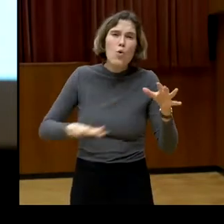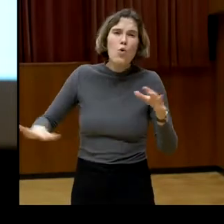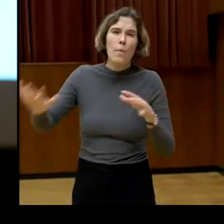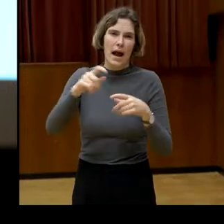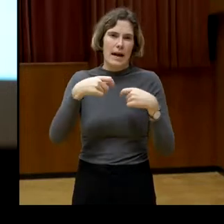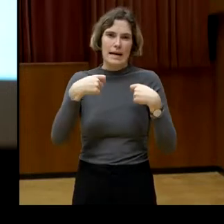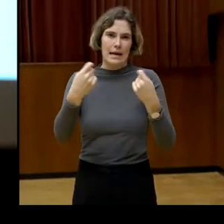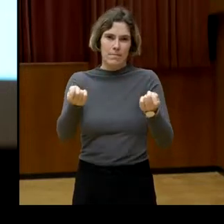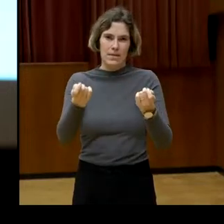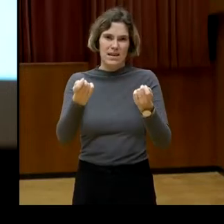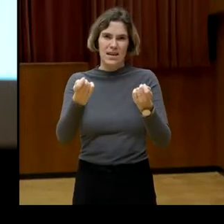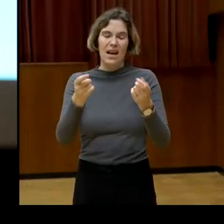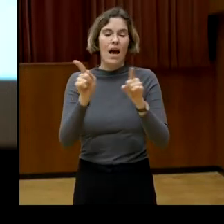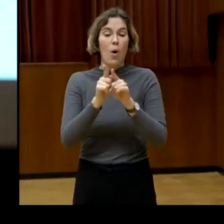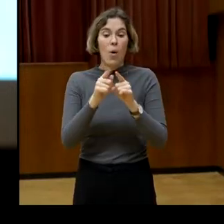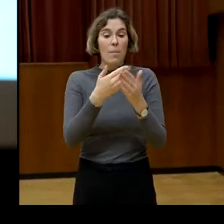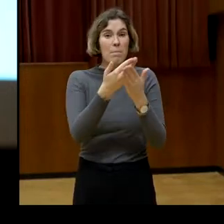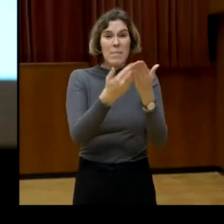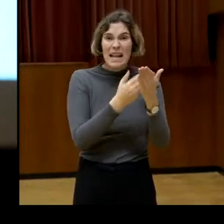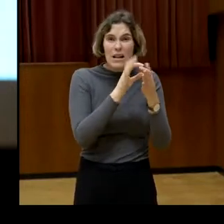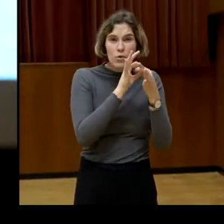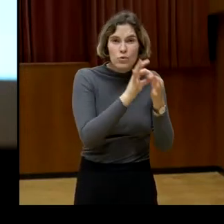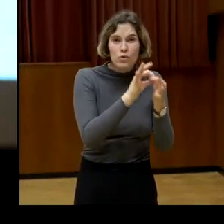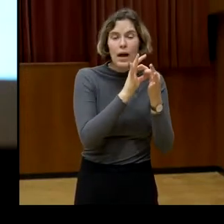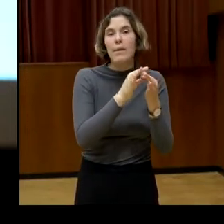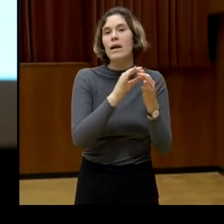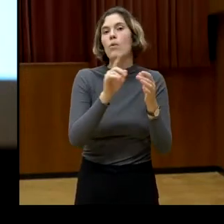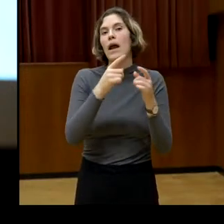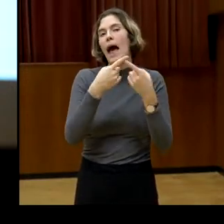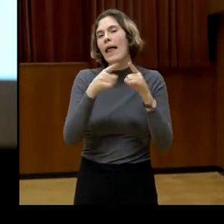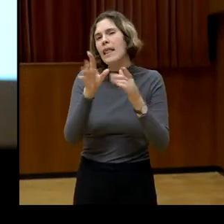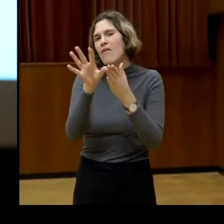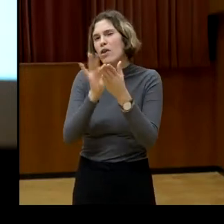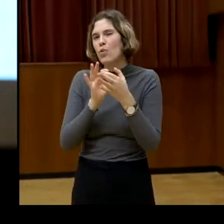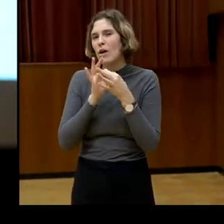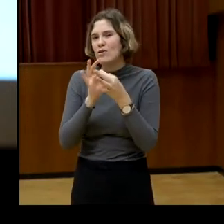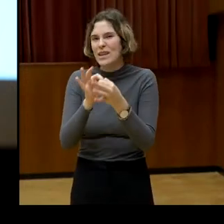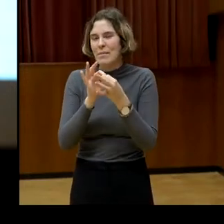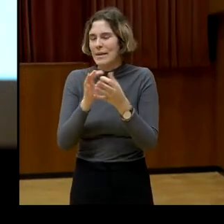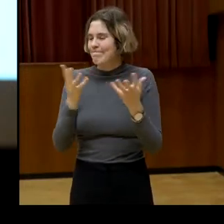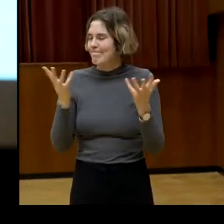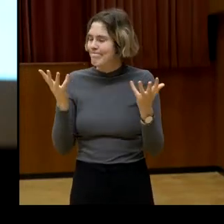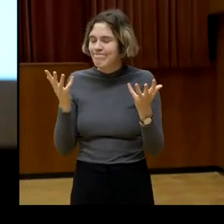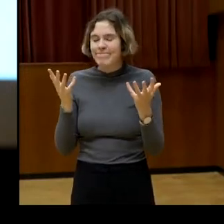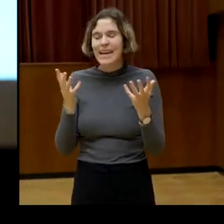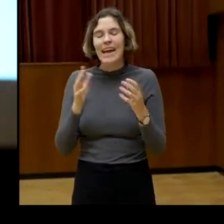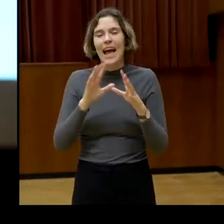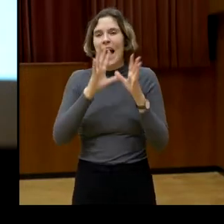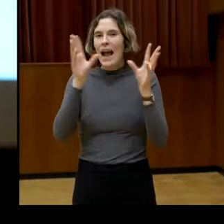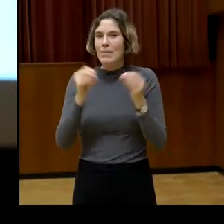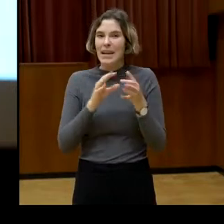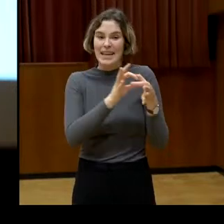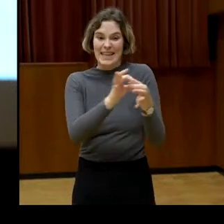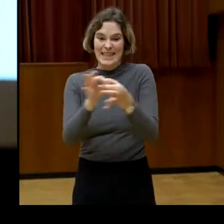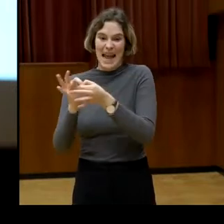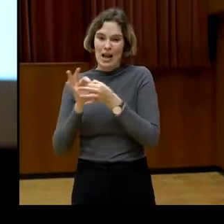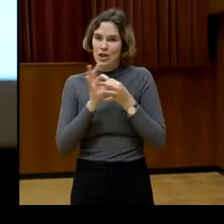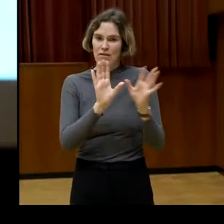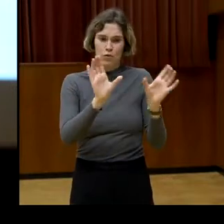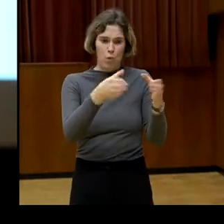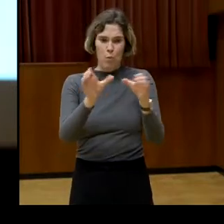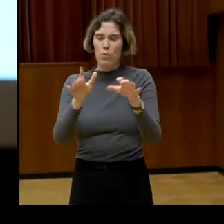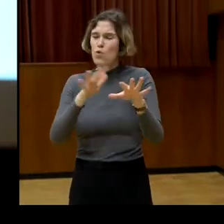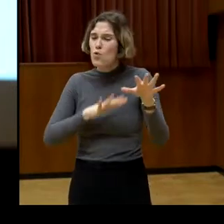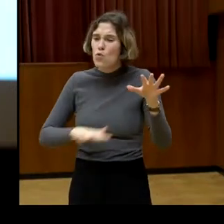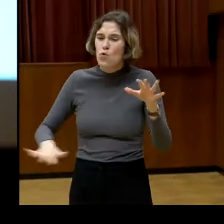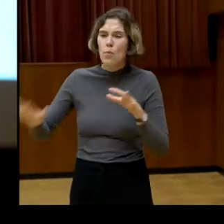unabhängig von anderen sozioökonomischen Faktoren. Prinzipiell sind das Phänomene, die wir in allen Gesellschaftsgruppen finden, auch wenn es in manchen Gruppen eine etwas größere